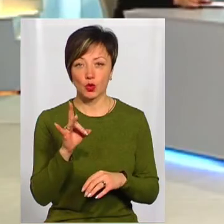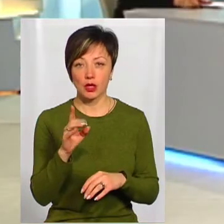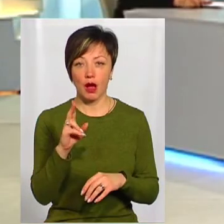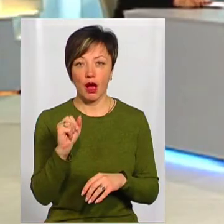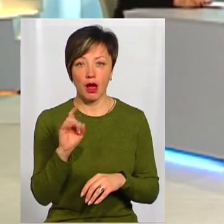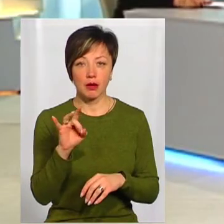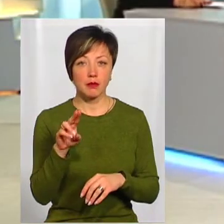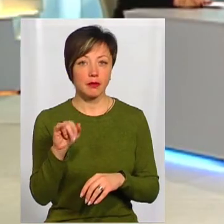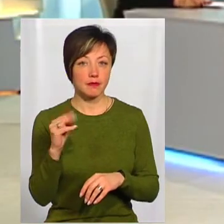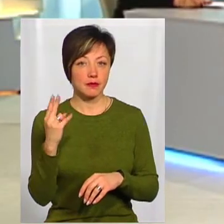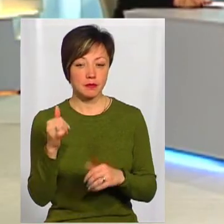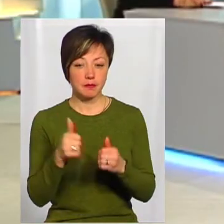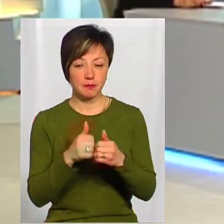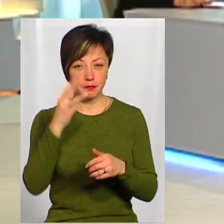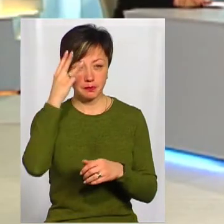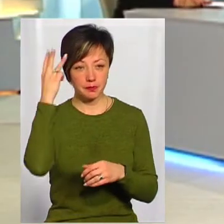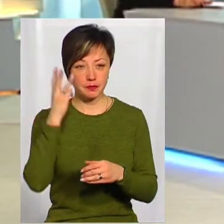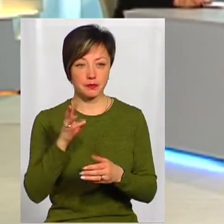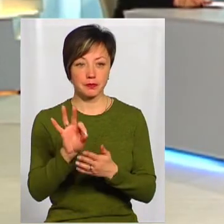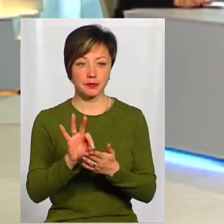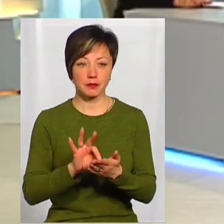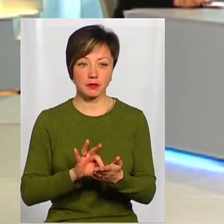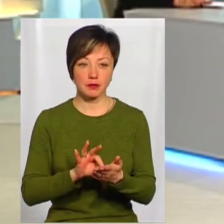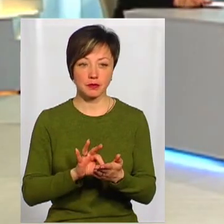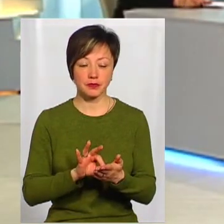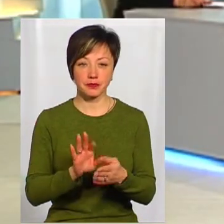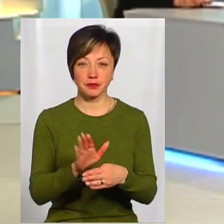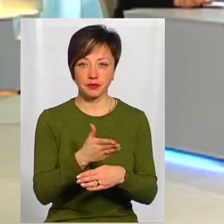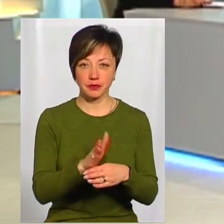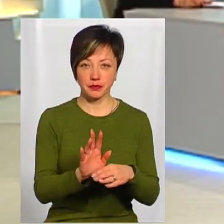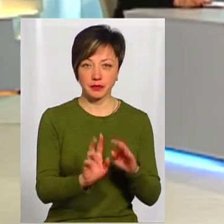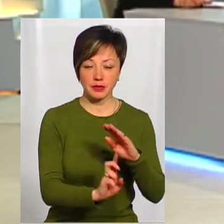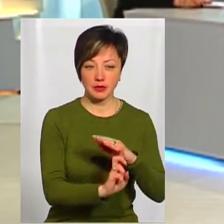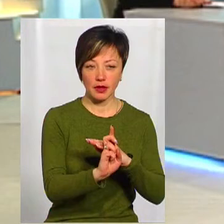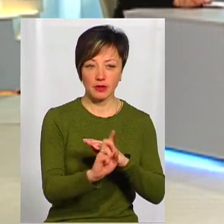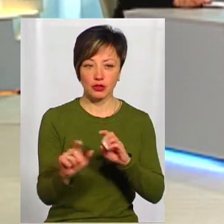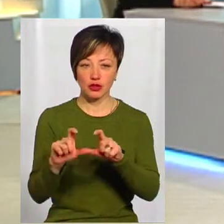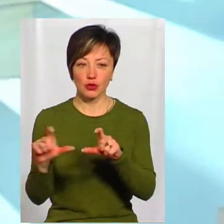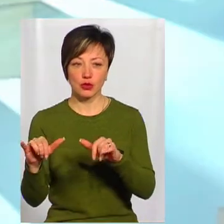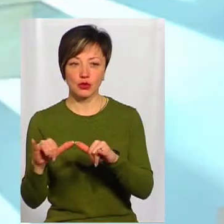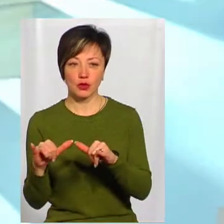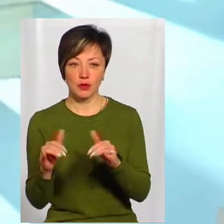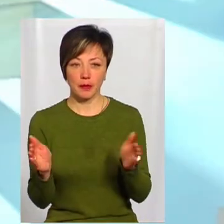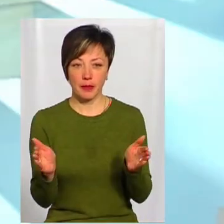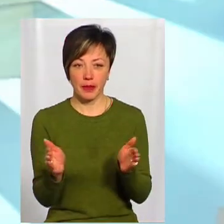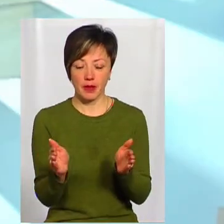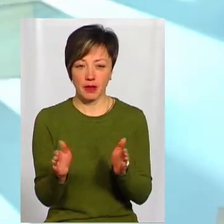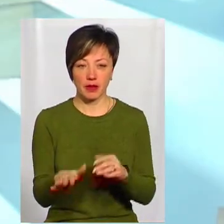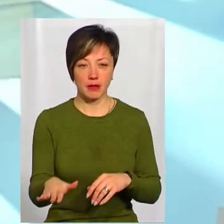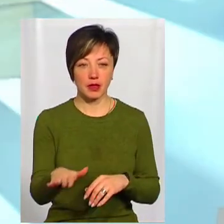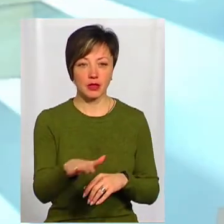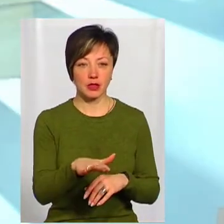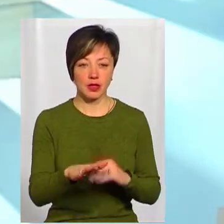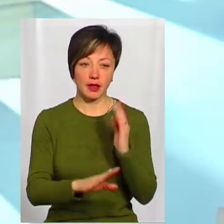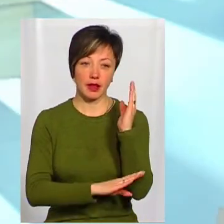поруч з Меницьким. І прямо от між церквою і шкільною столовою там невеличкий такий майданчик